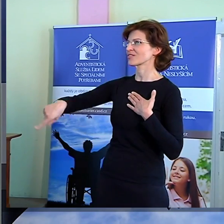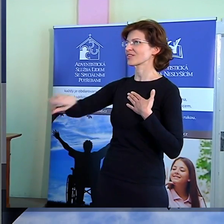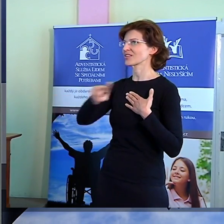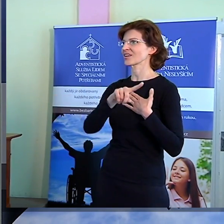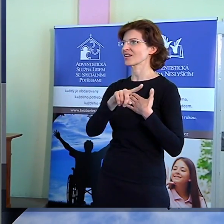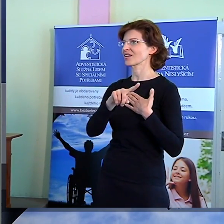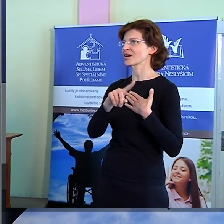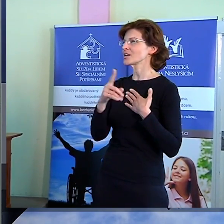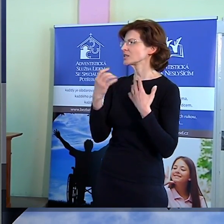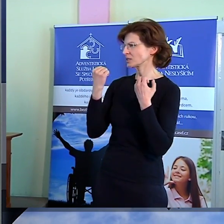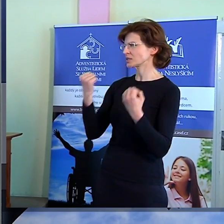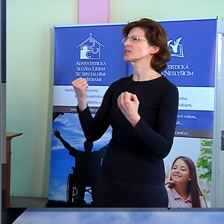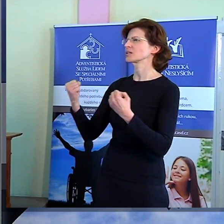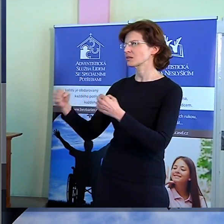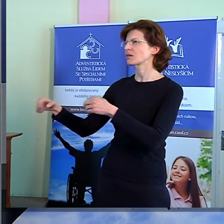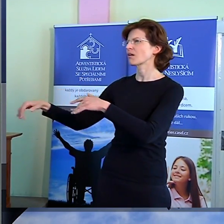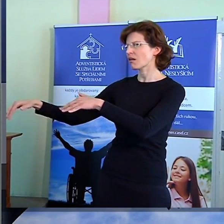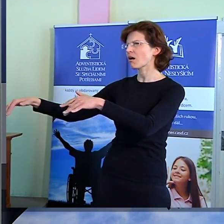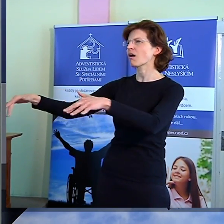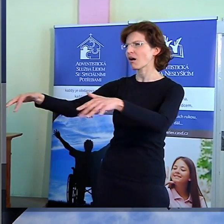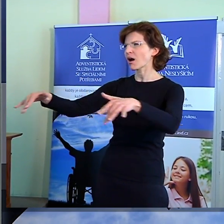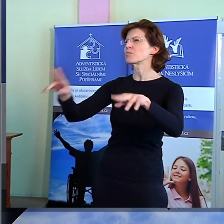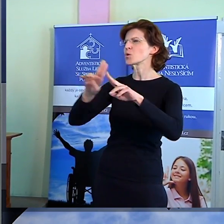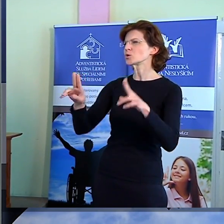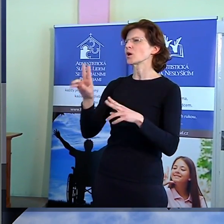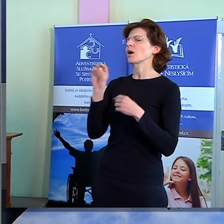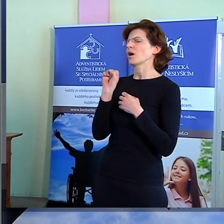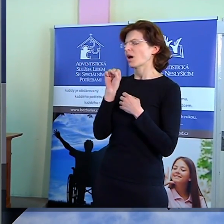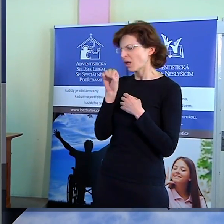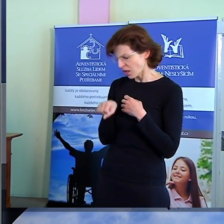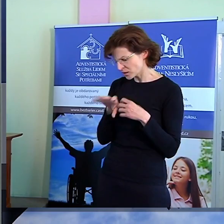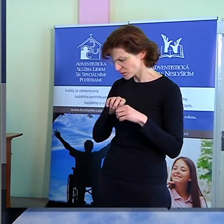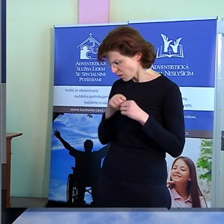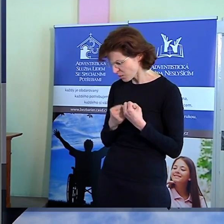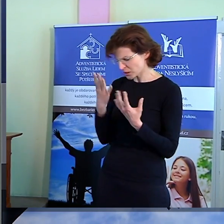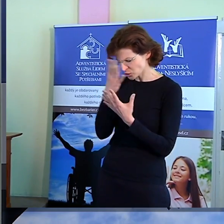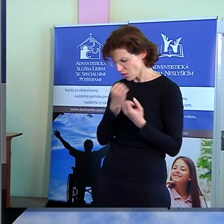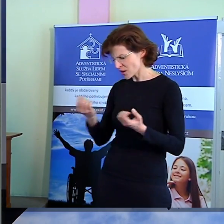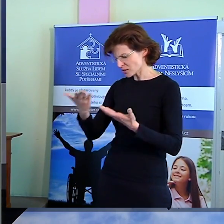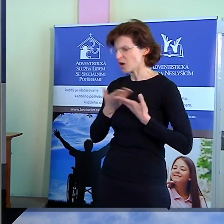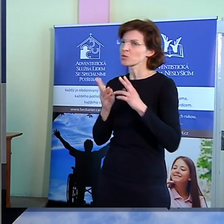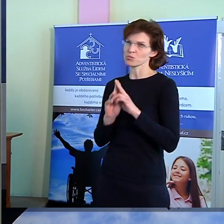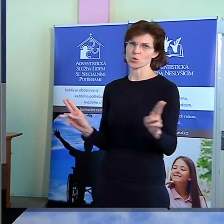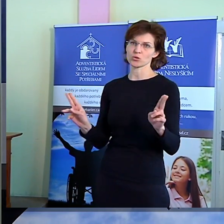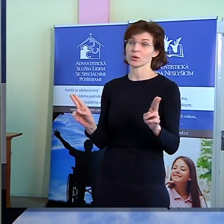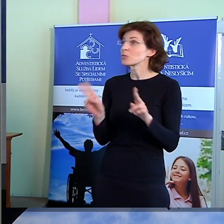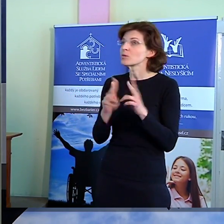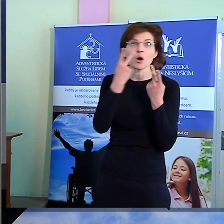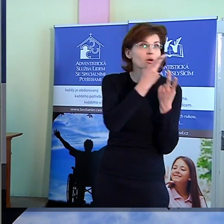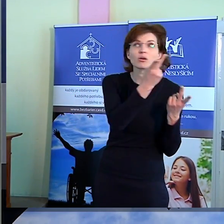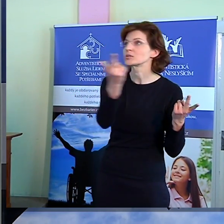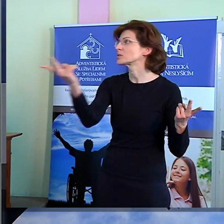takovou sílu, aby nás to zlomilo a dolomilo. Stačí se podívat kolem sebe,